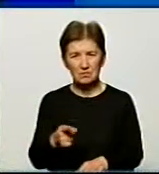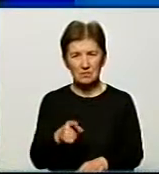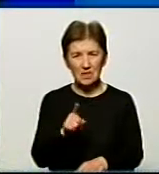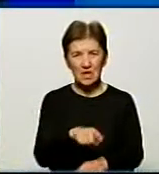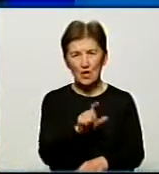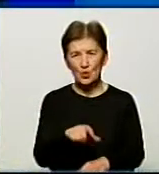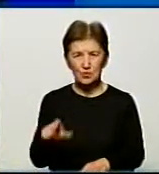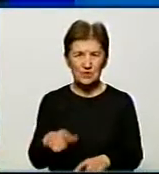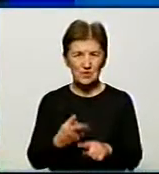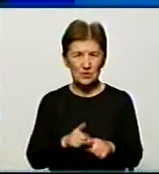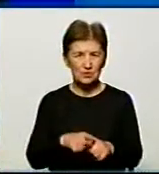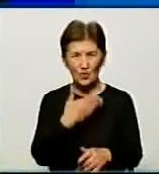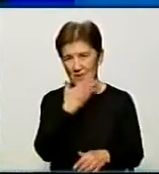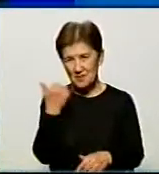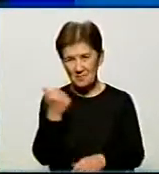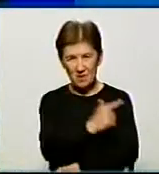освіти. Розумієте?